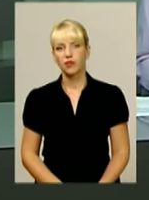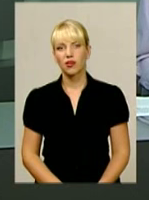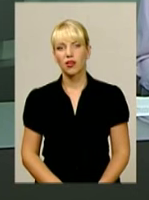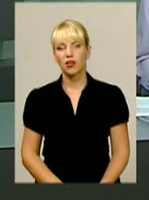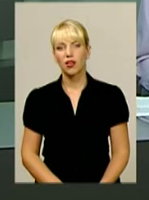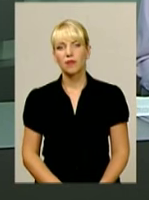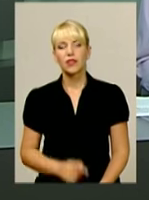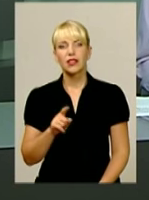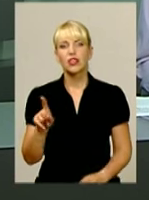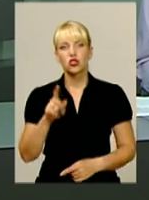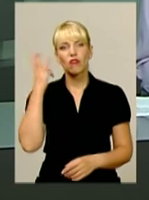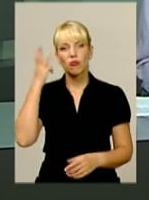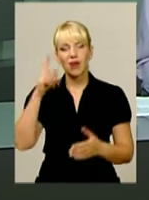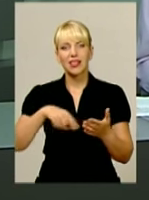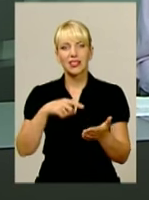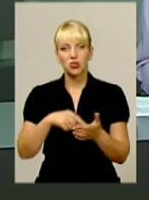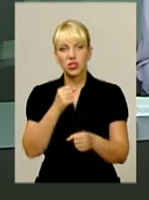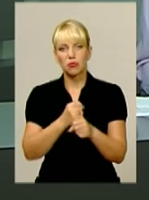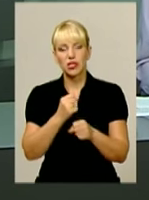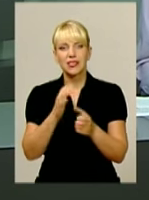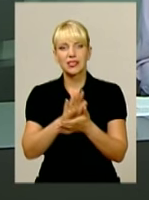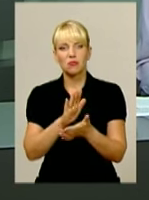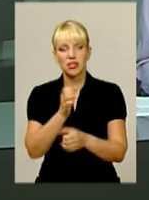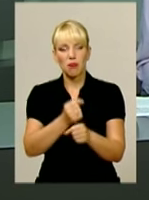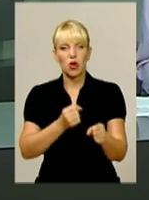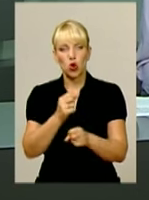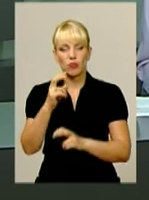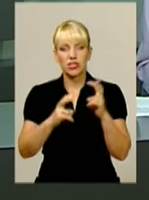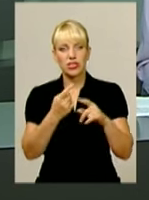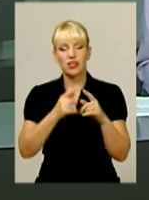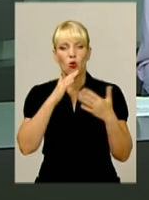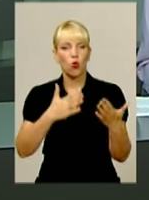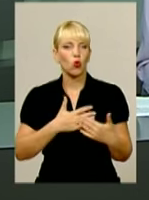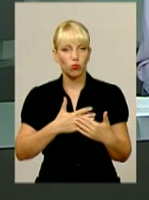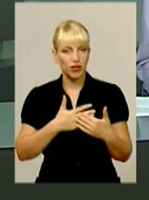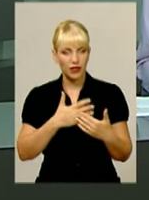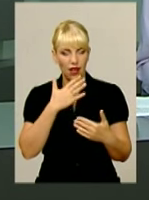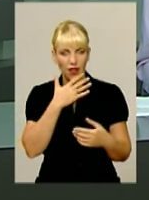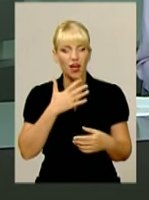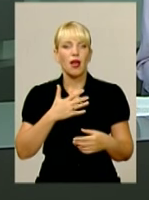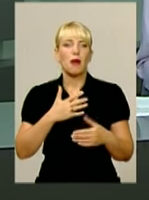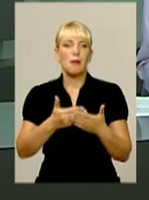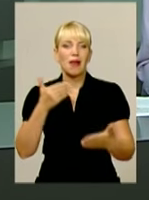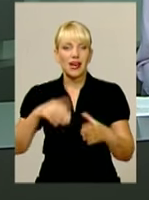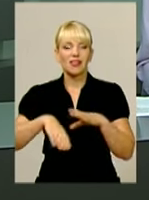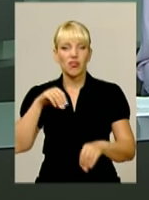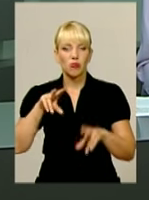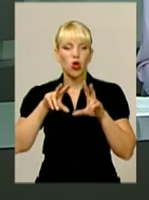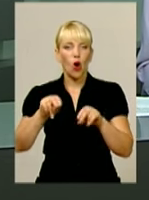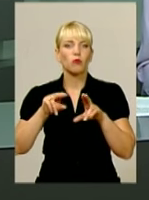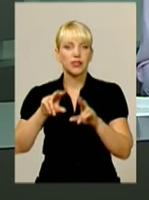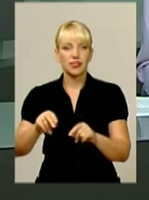Те, що в Хмельницькому запрацює сміттєпереробний завод, улюблена передвиборна обіцянка, яка роками не виконується.